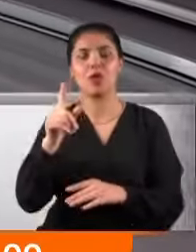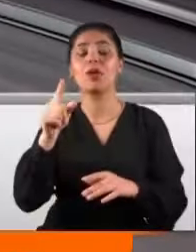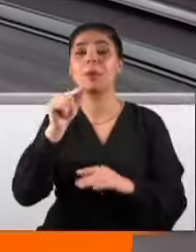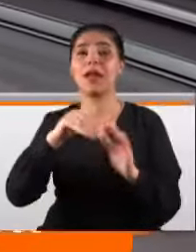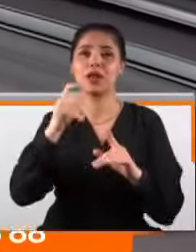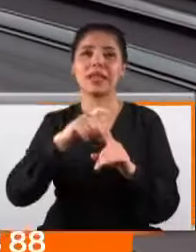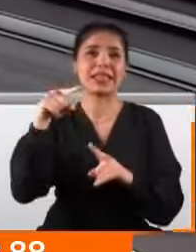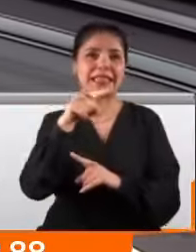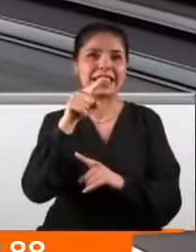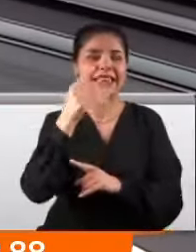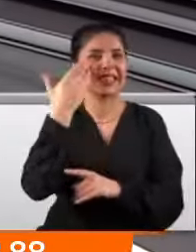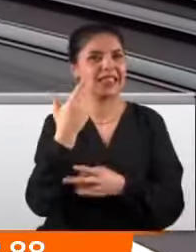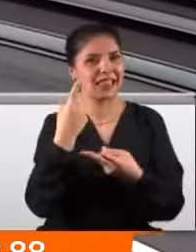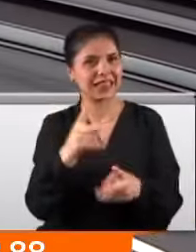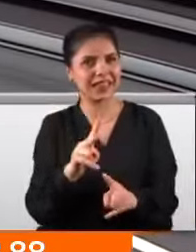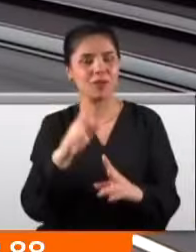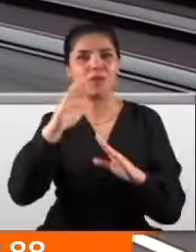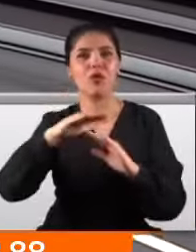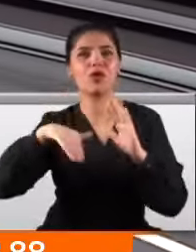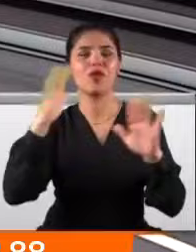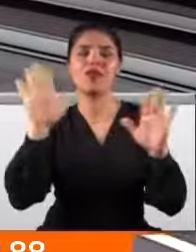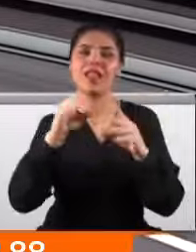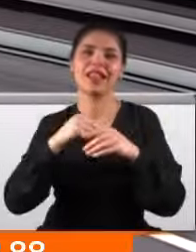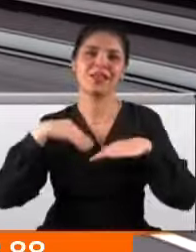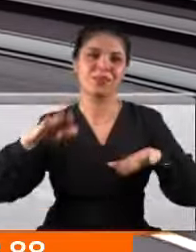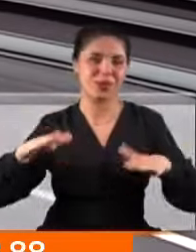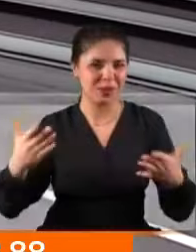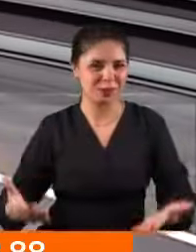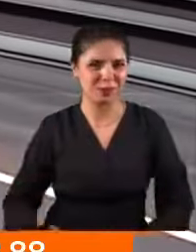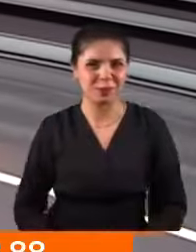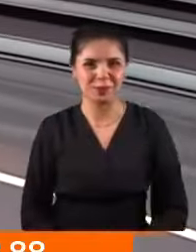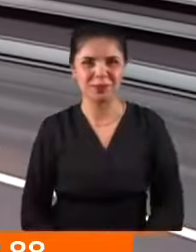ekranınızda olacak. Onu da hatırlatalım. Ama aranın ardından ben kapanışta yine burada olacağım.